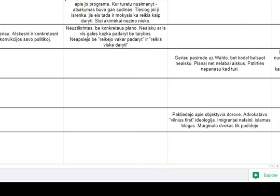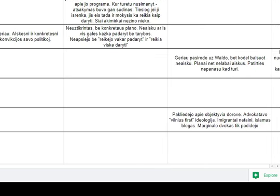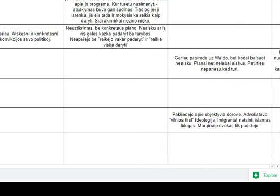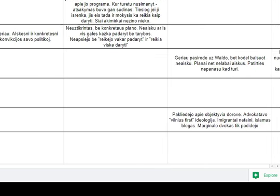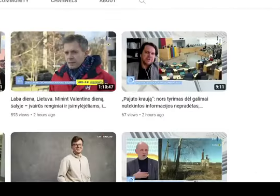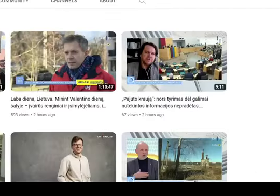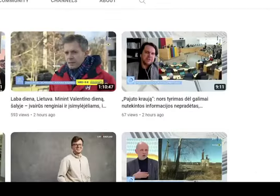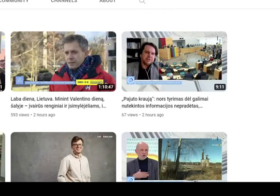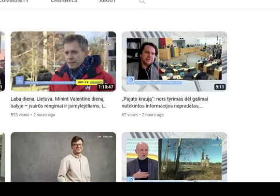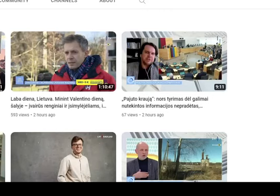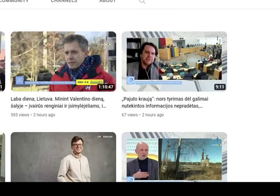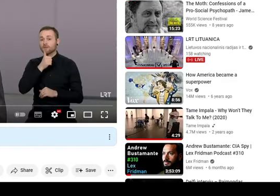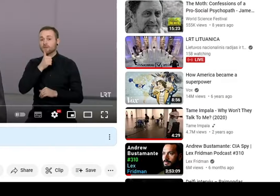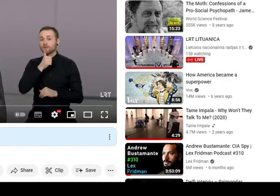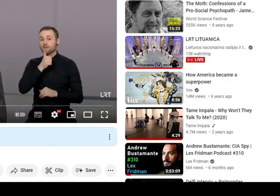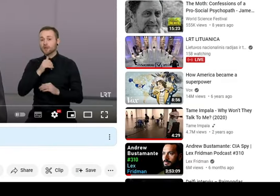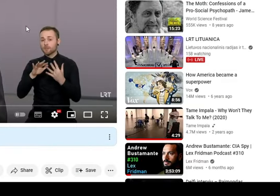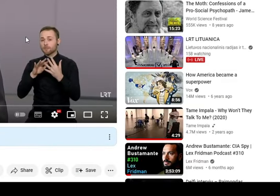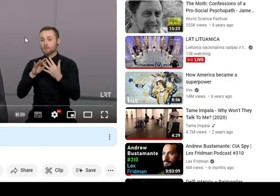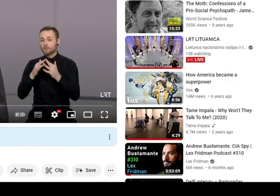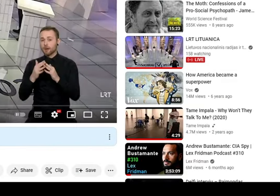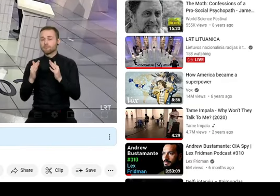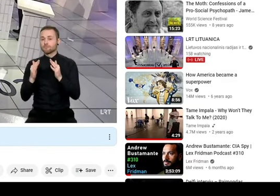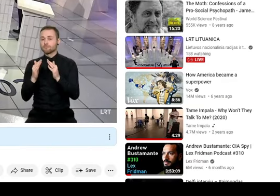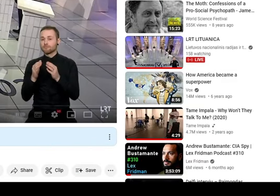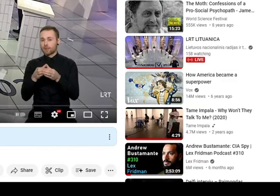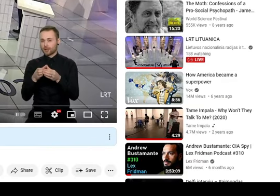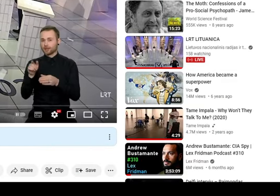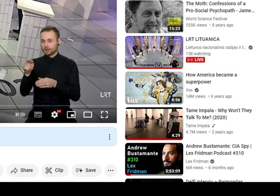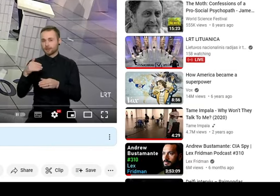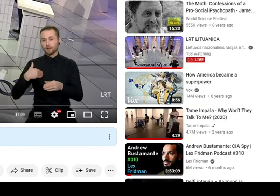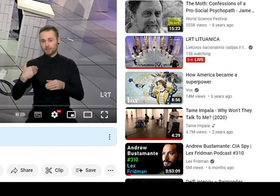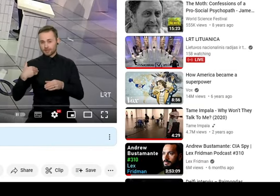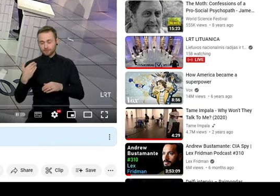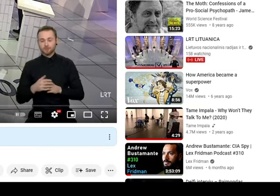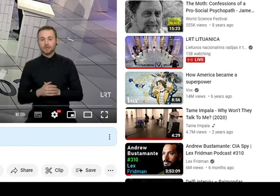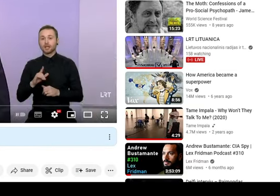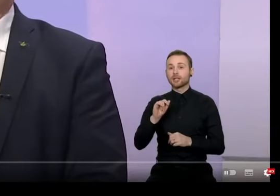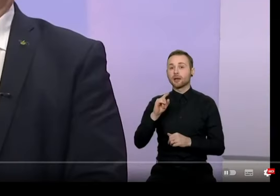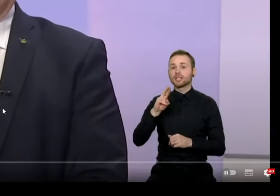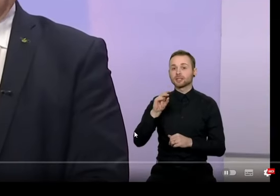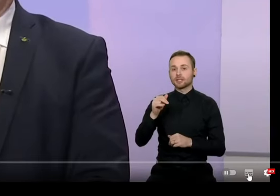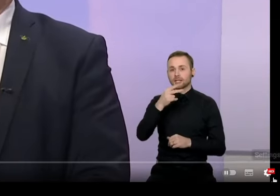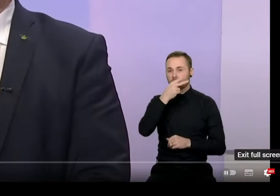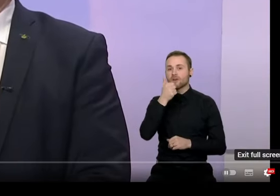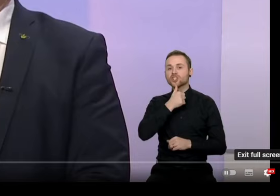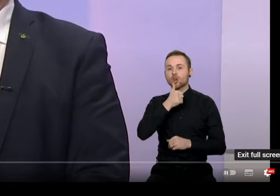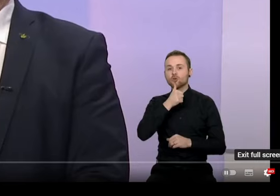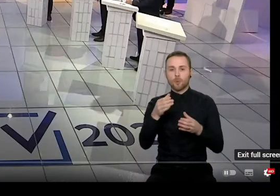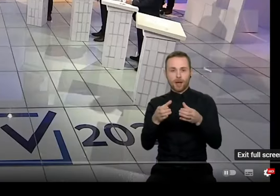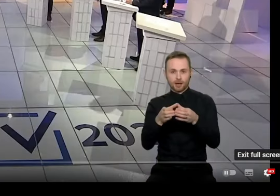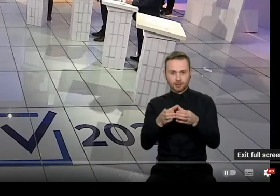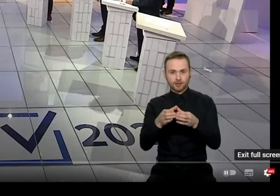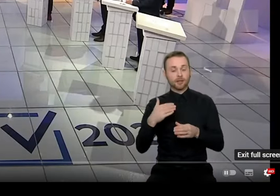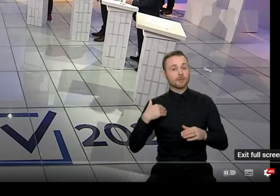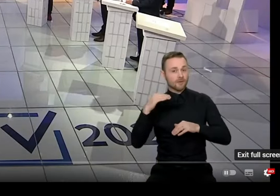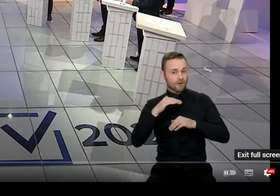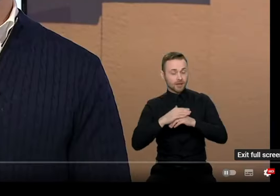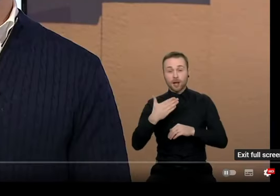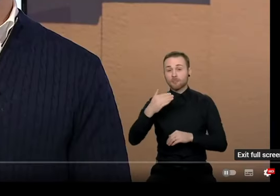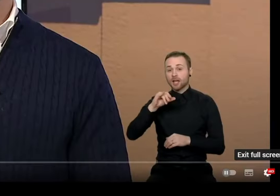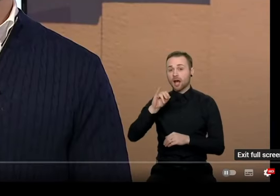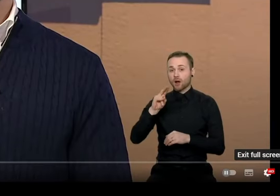Ok. Pats prisiminti. Remigius Lapinskas, Lietuvos žaliųjų partija. Labas vakaras. Mykolas